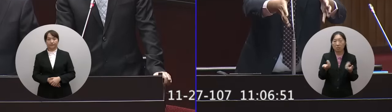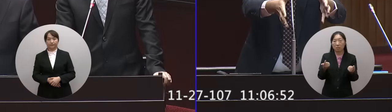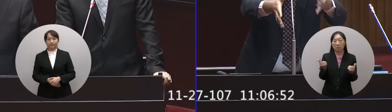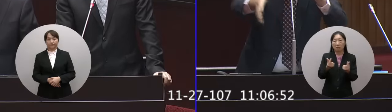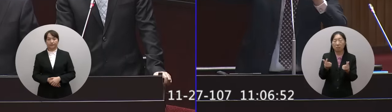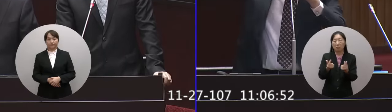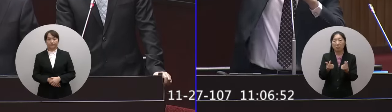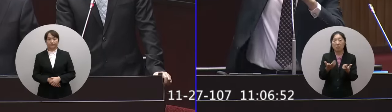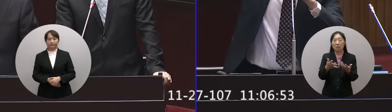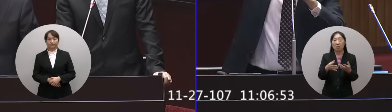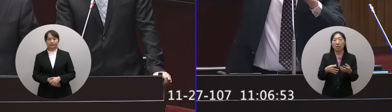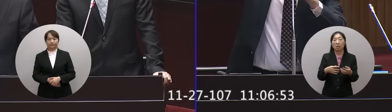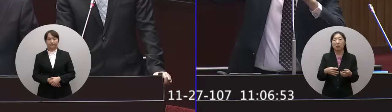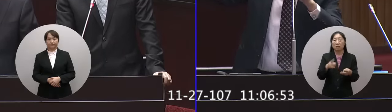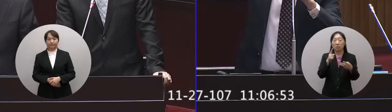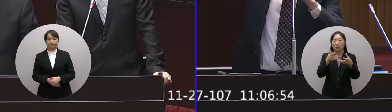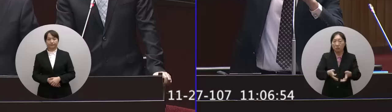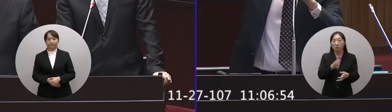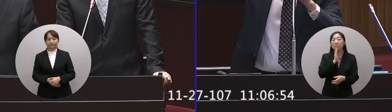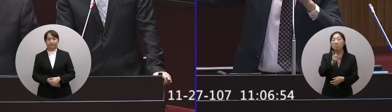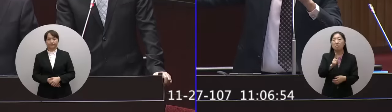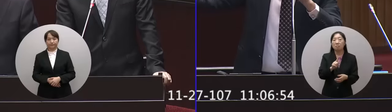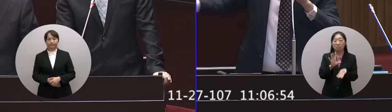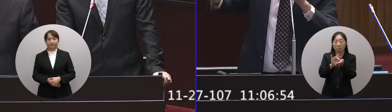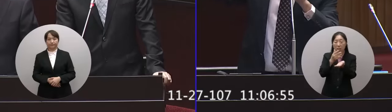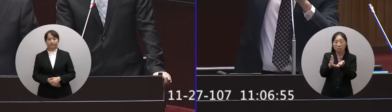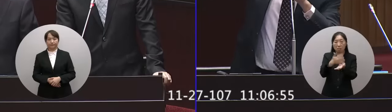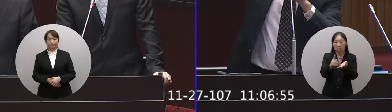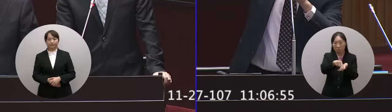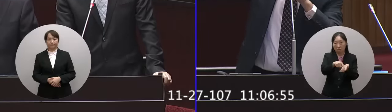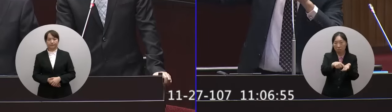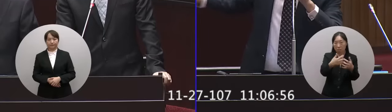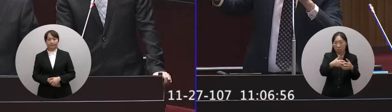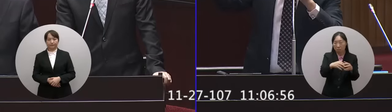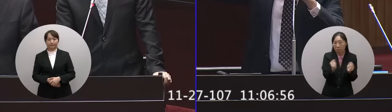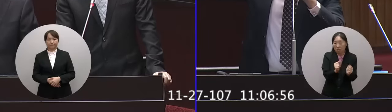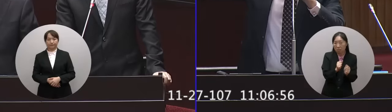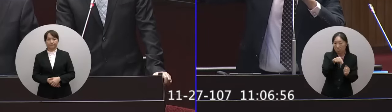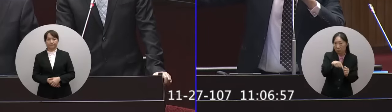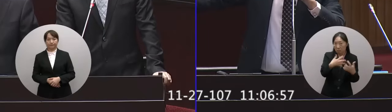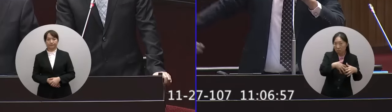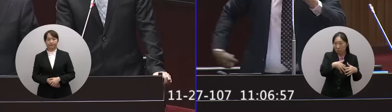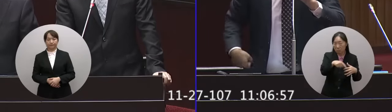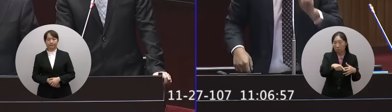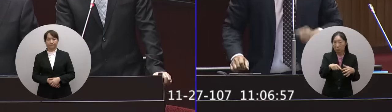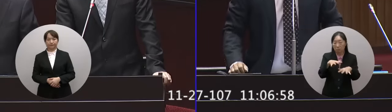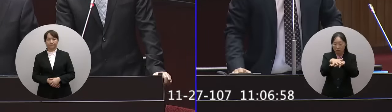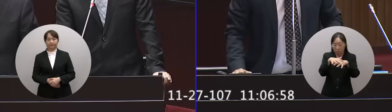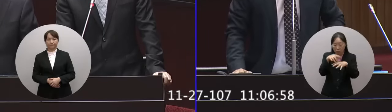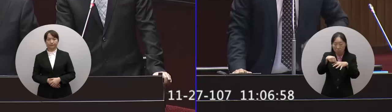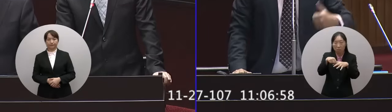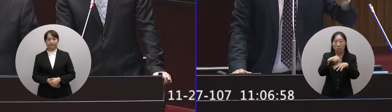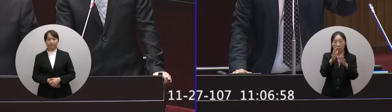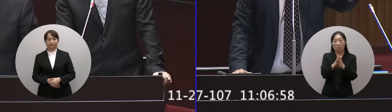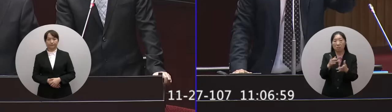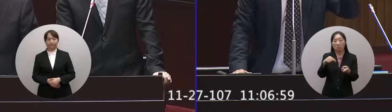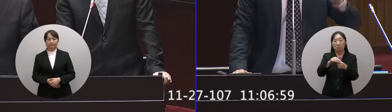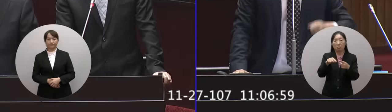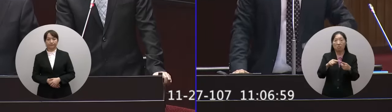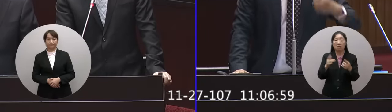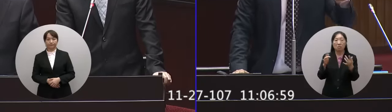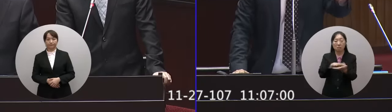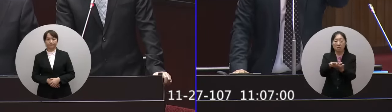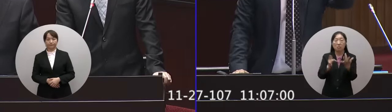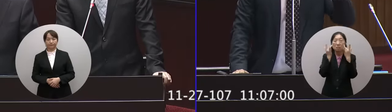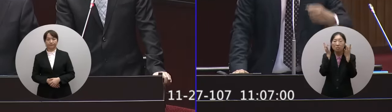降熱機能最重要的這些除濕器這些冷卻器這些濾網上面全部都是雜